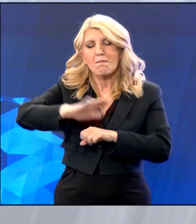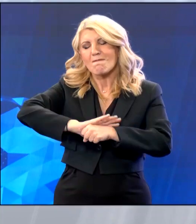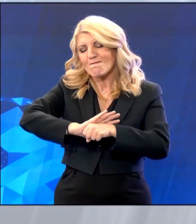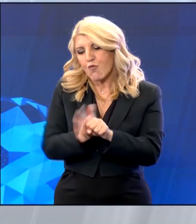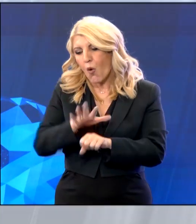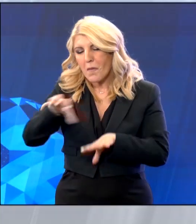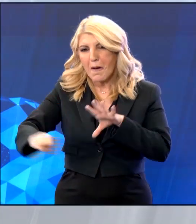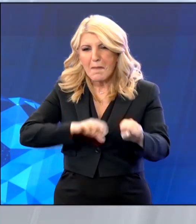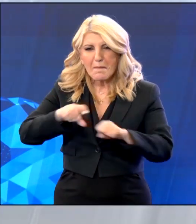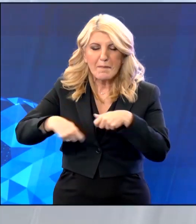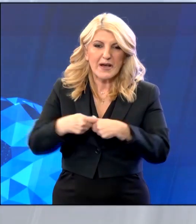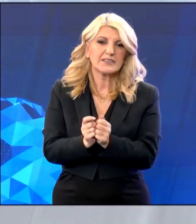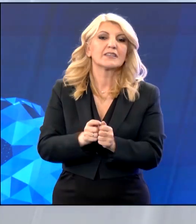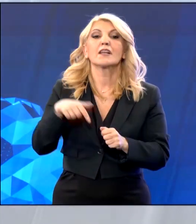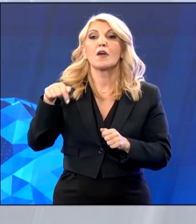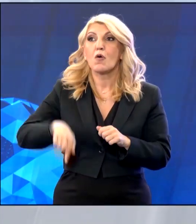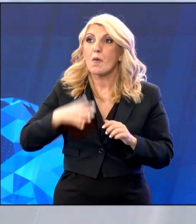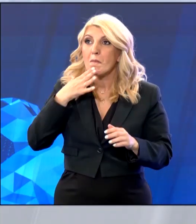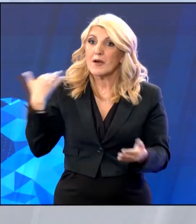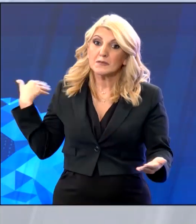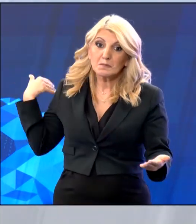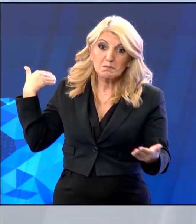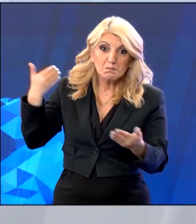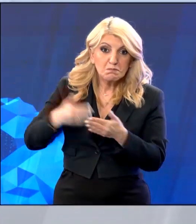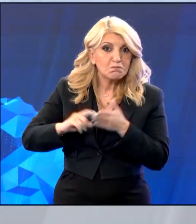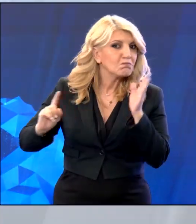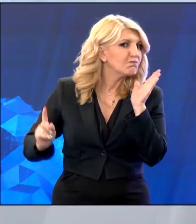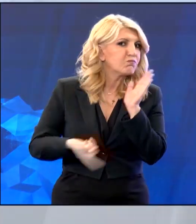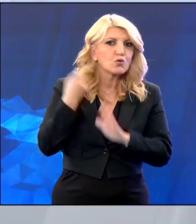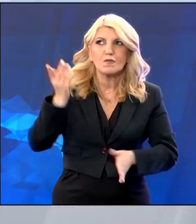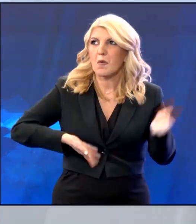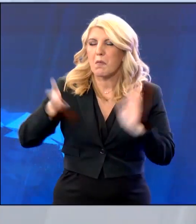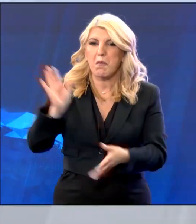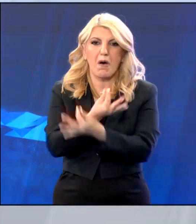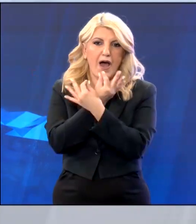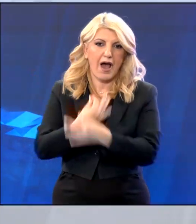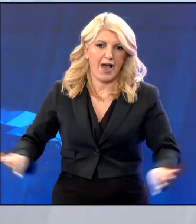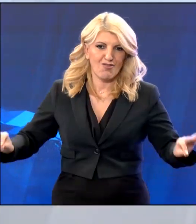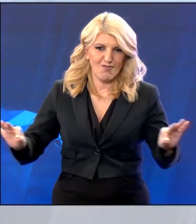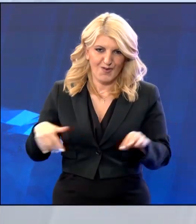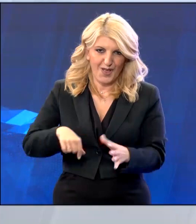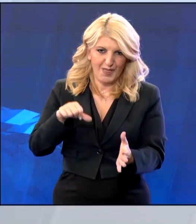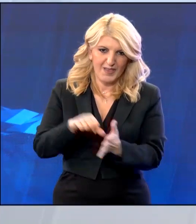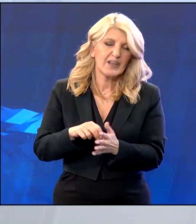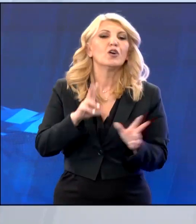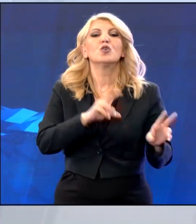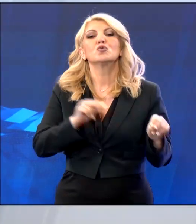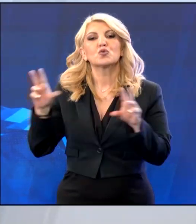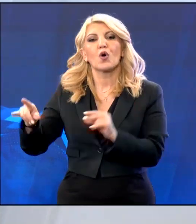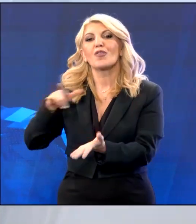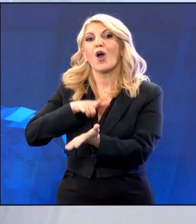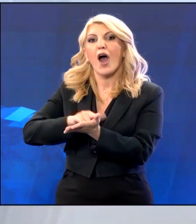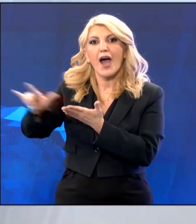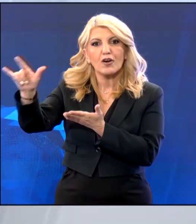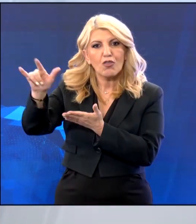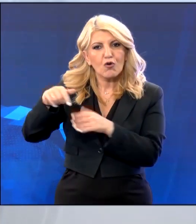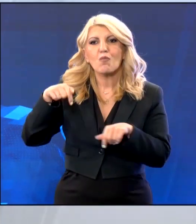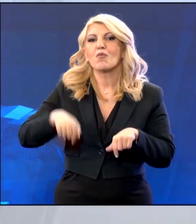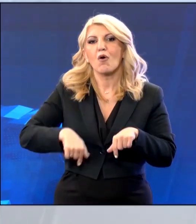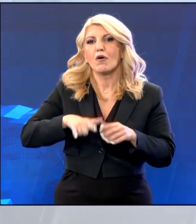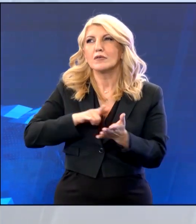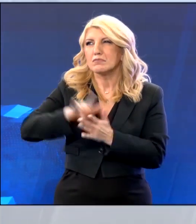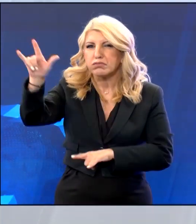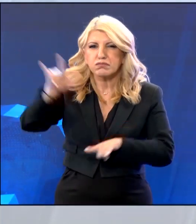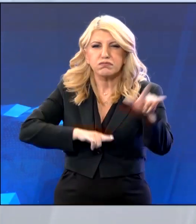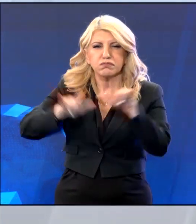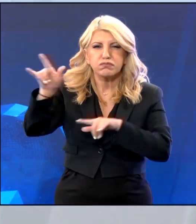Αθήνα αναμένεται να είναι η μεγαλύτερη των τελευταίων χρόνων. Αυξημένη είναι και η κίνηση στο Διεθνή Αερολημέν Αθηνών με τα αεροσκάφη να φεύγουν με πολύ